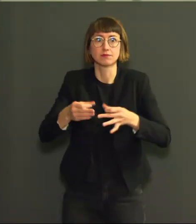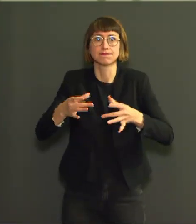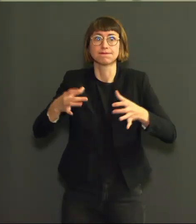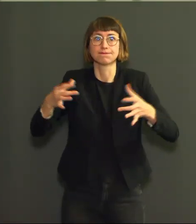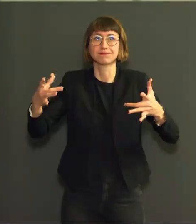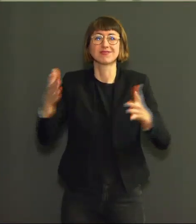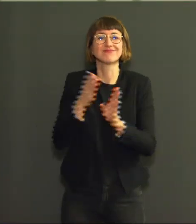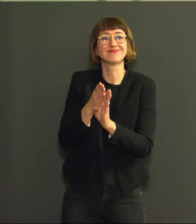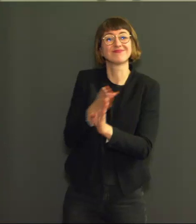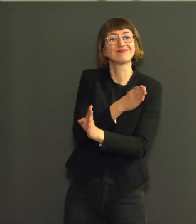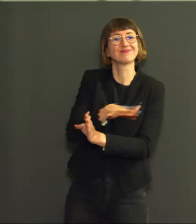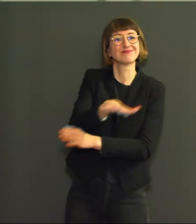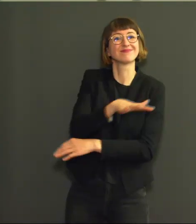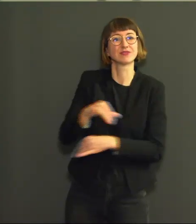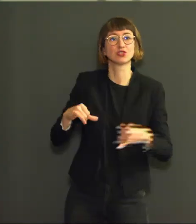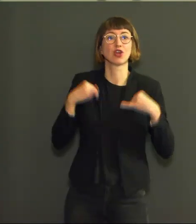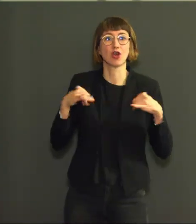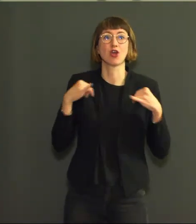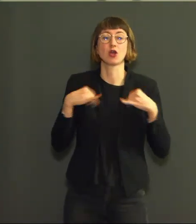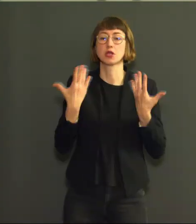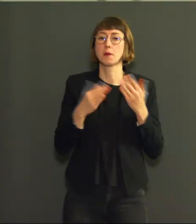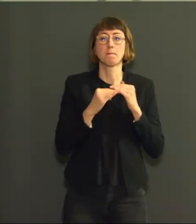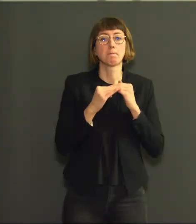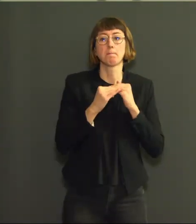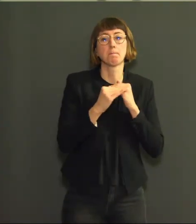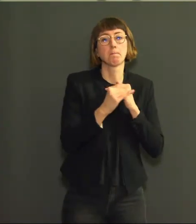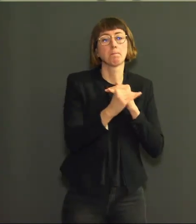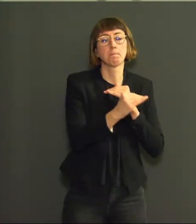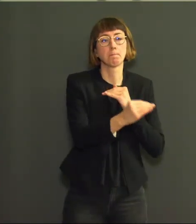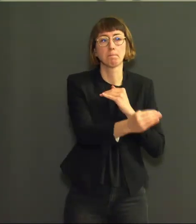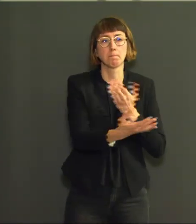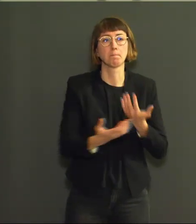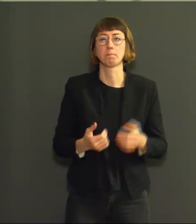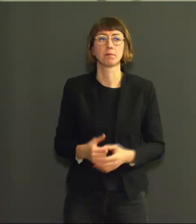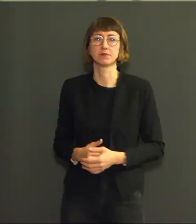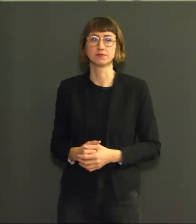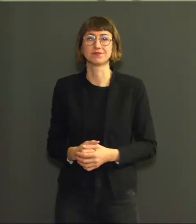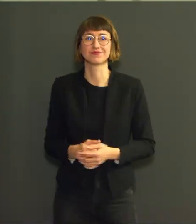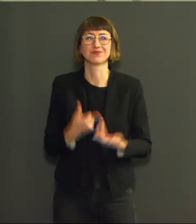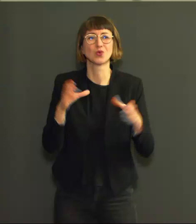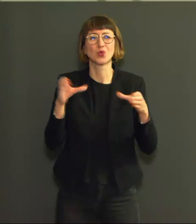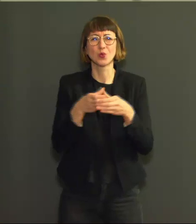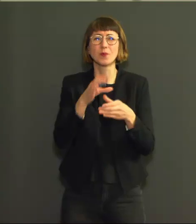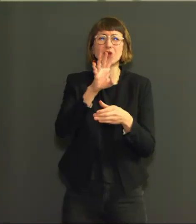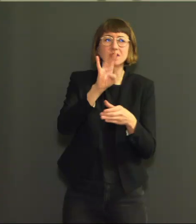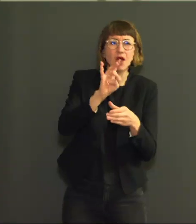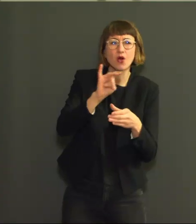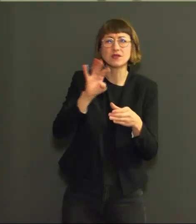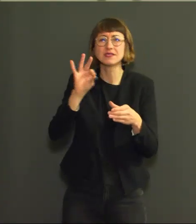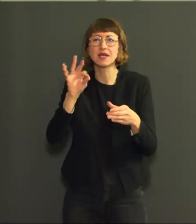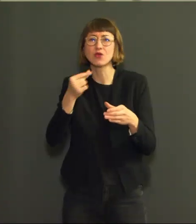Actuellement, les personnes de la quarantaine et de la cinquantaine représentent les catégories d'âge les plus importantes